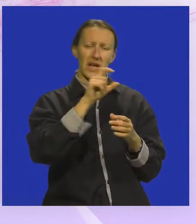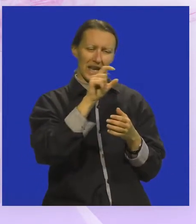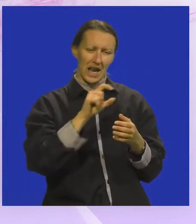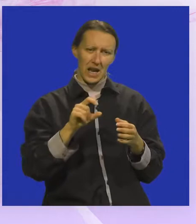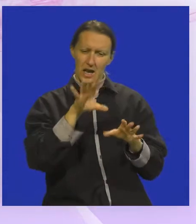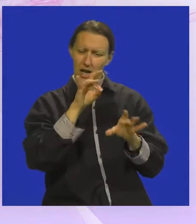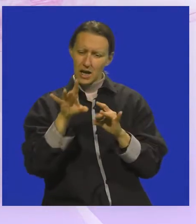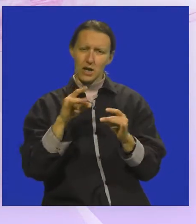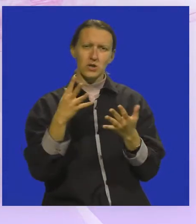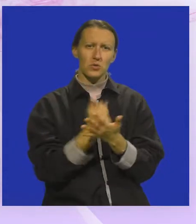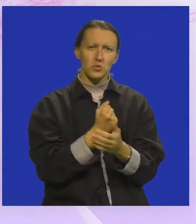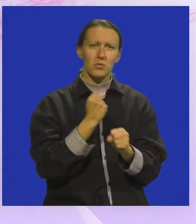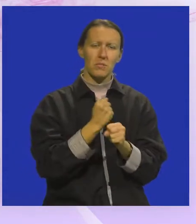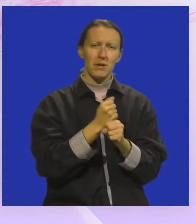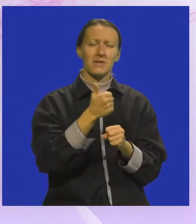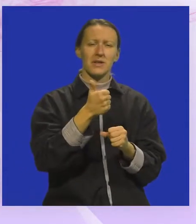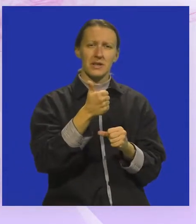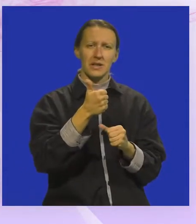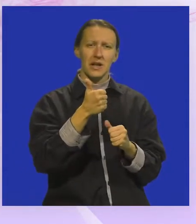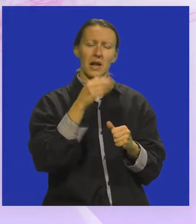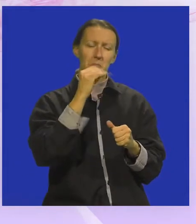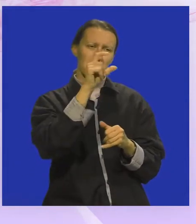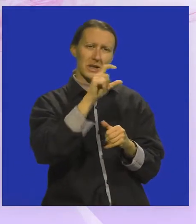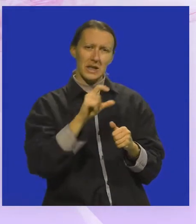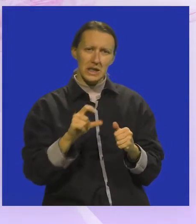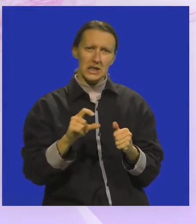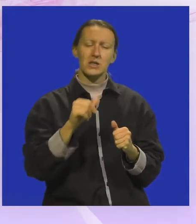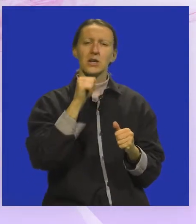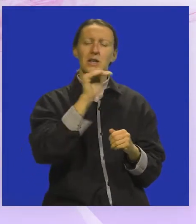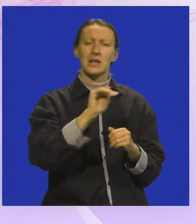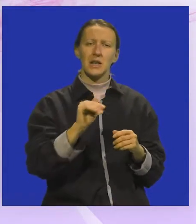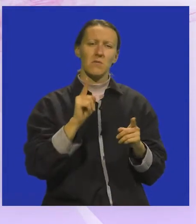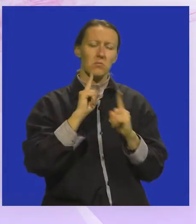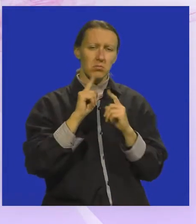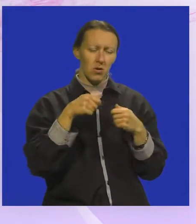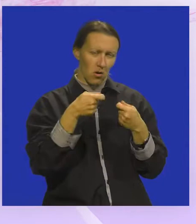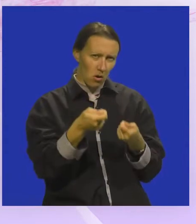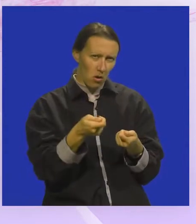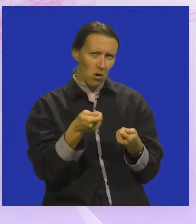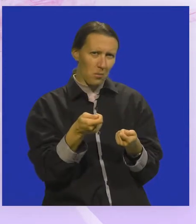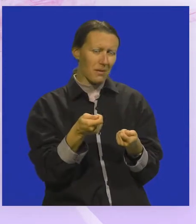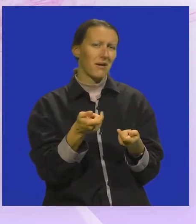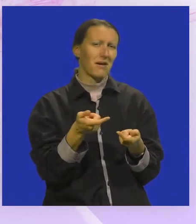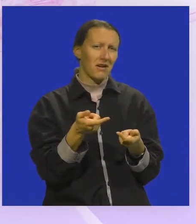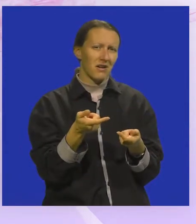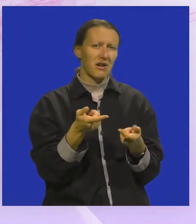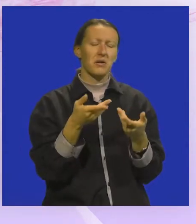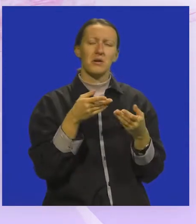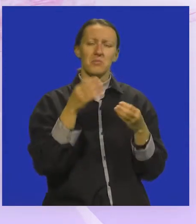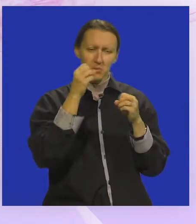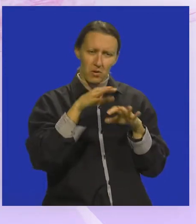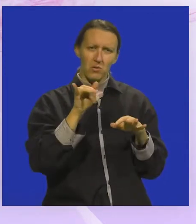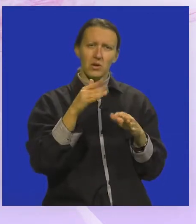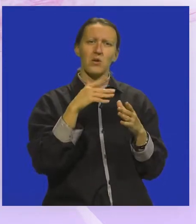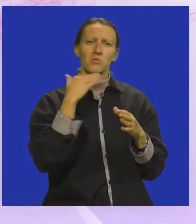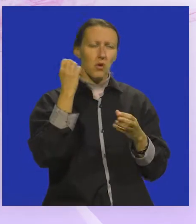uspijemo stvoriti jednu suvislu priču i djeci smo pokušali prenijeti poruku